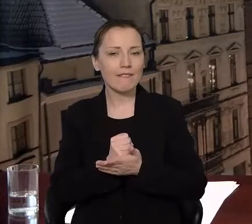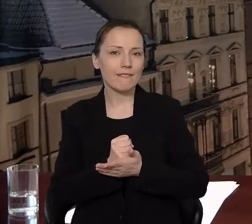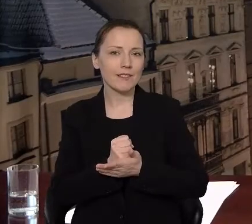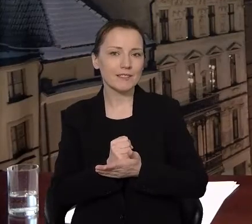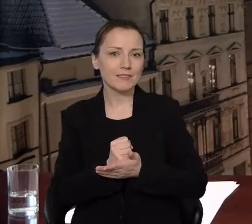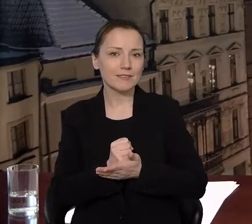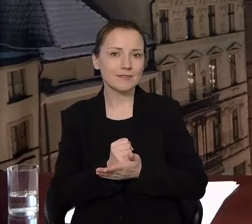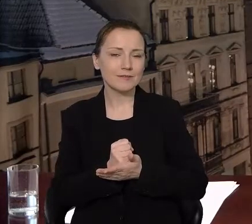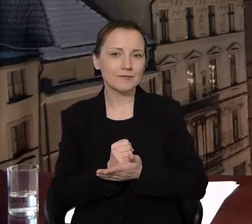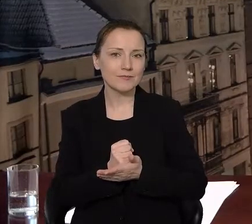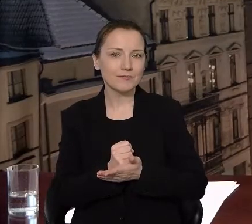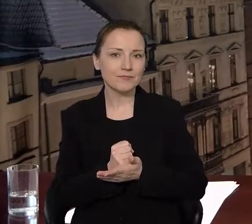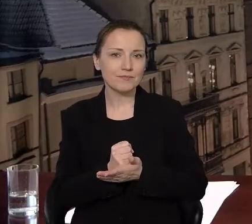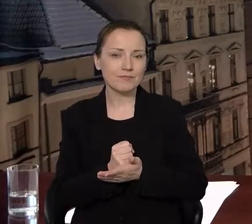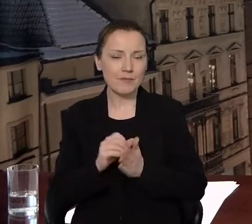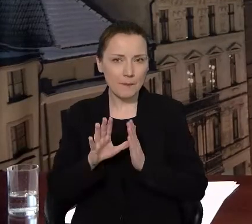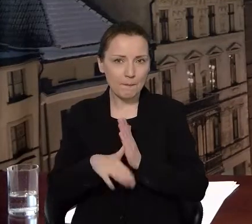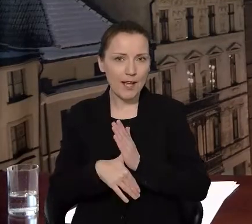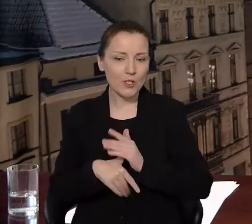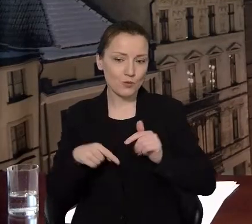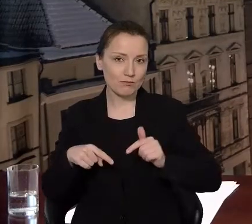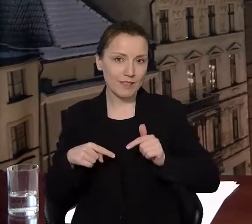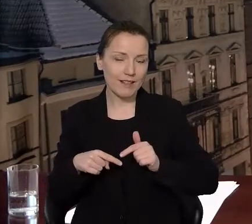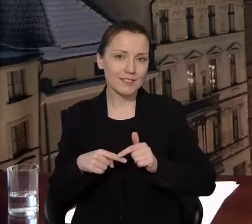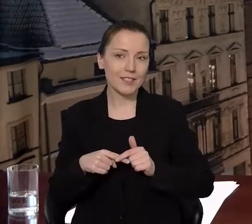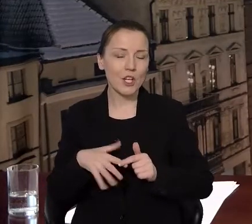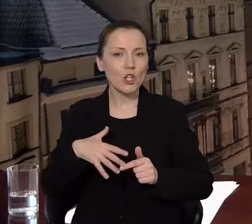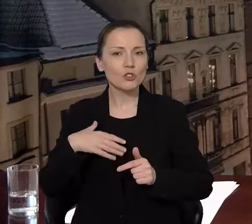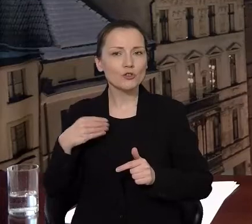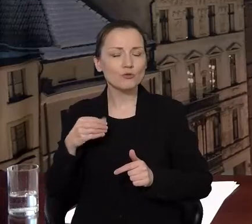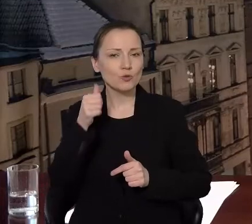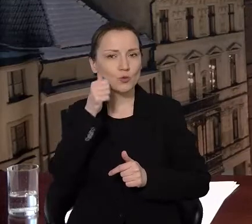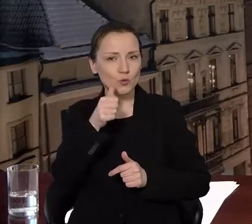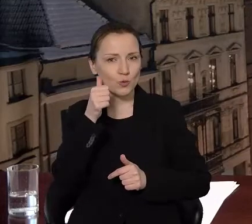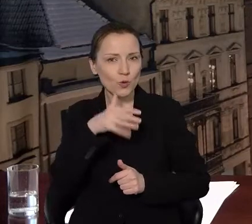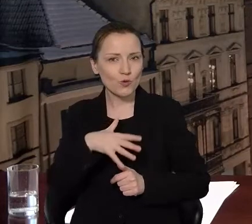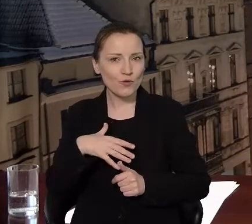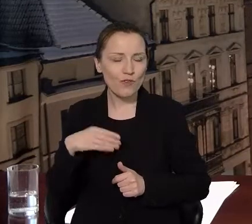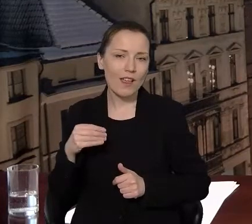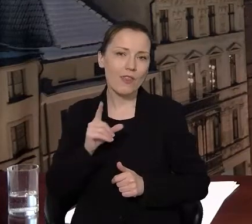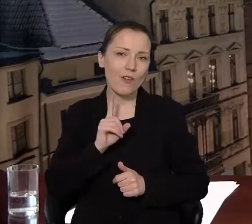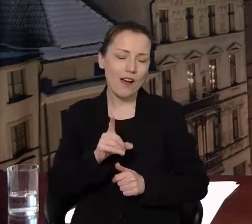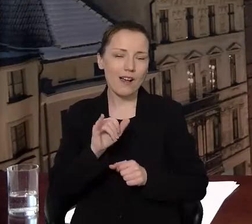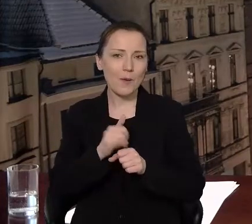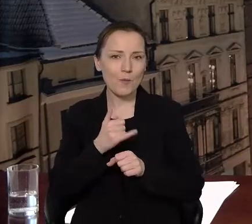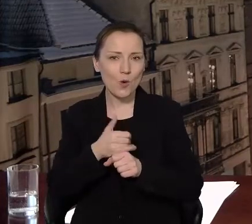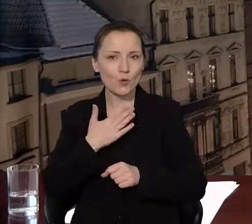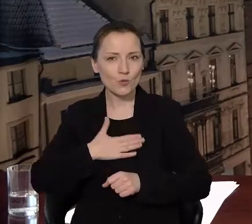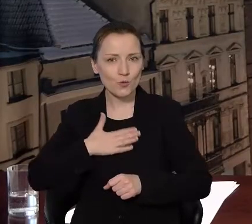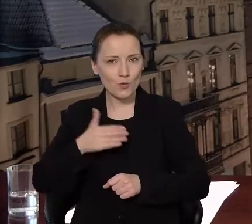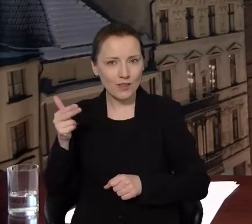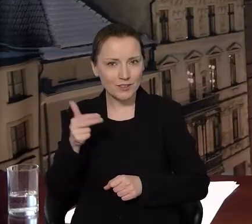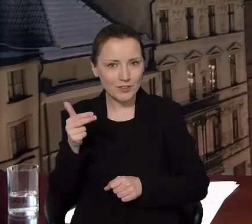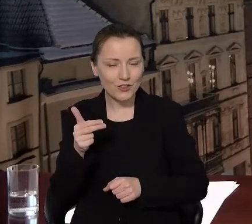funkcjonowania miasta, dzień świąteczny, jutrzejszy, ale także piątek, sobota i